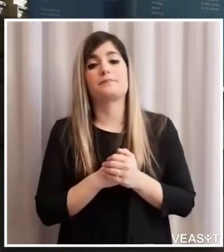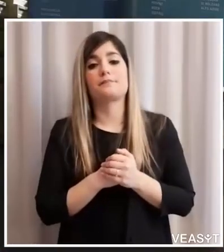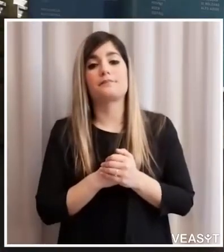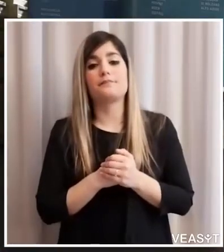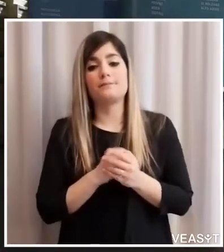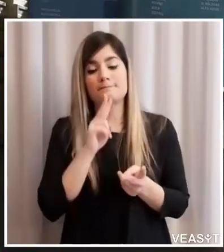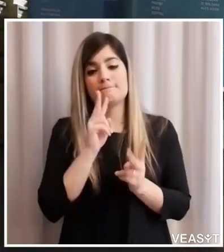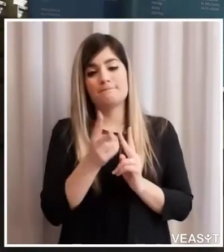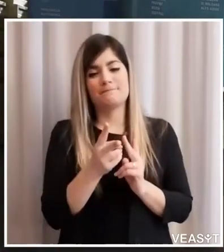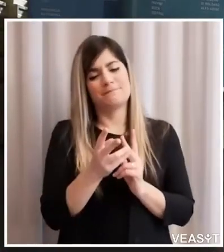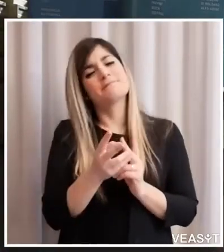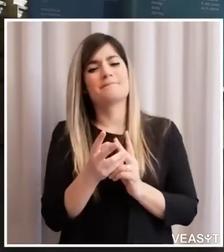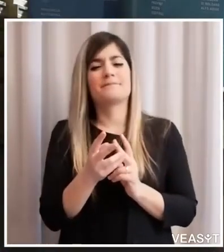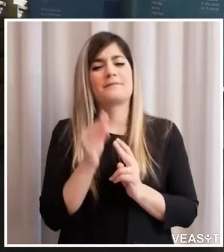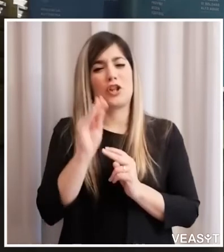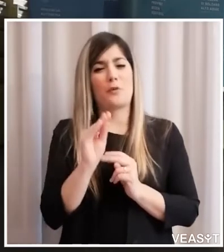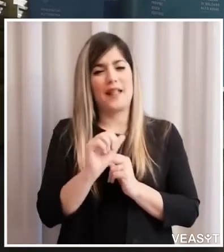sulla prima domanda sì